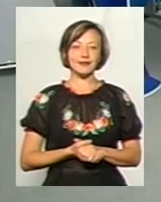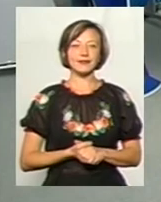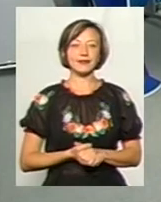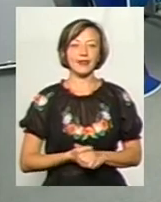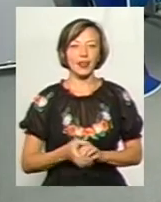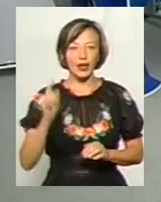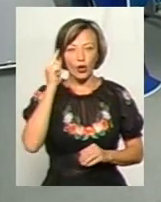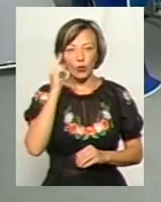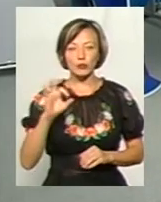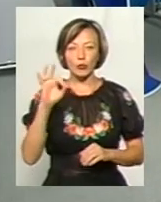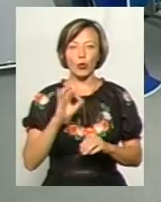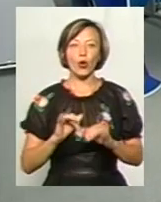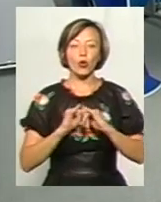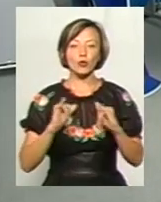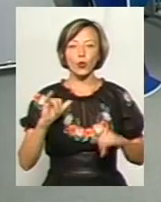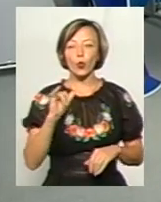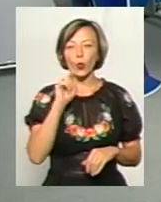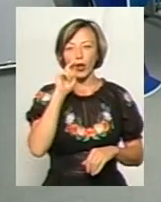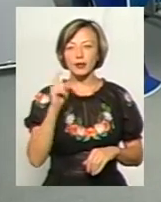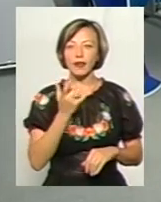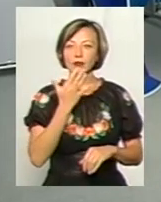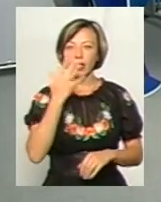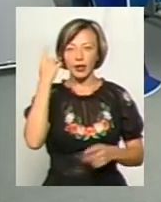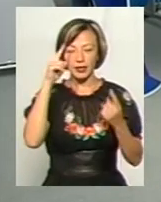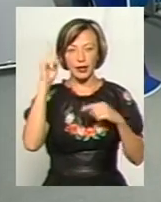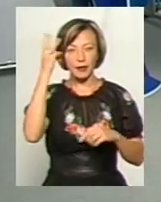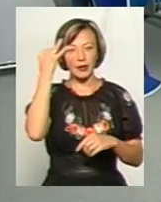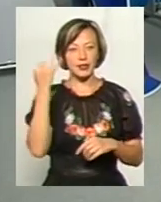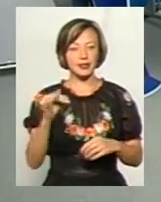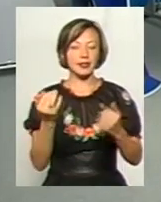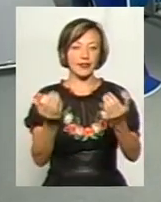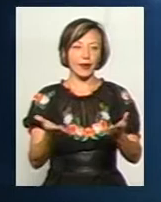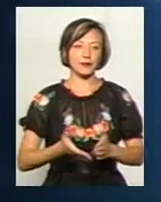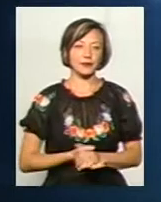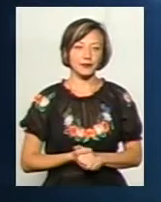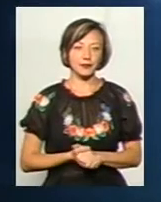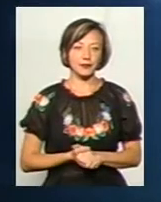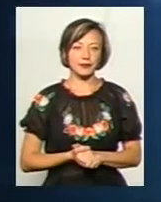роздуми про розвиток української національної ідеї. Хмельницький, перше слово вам.